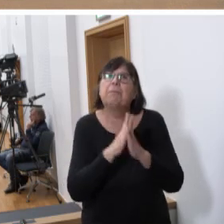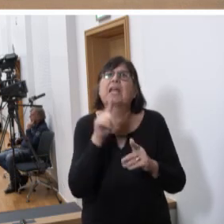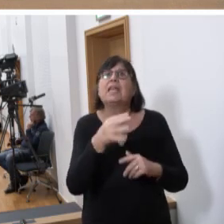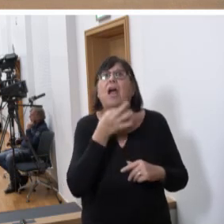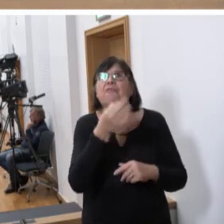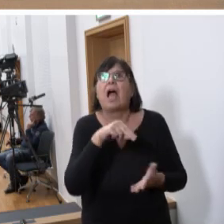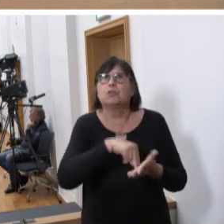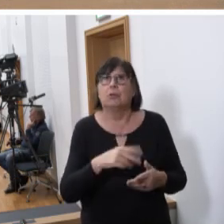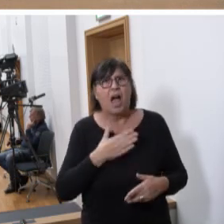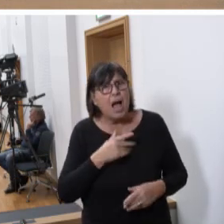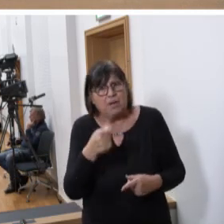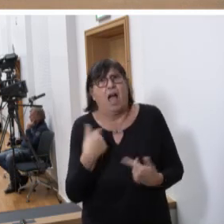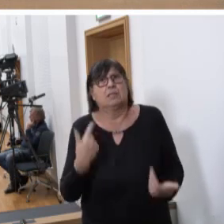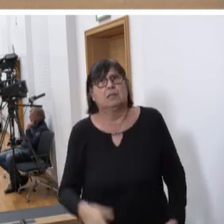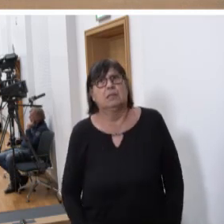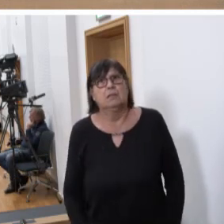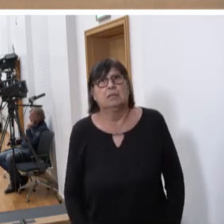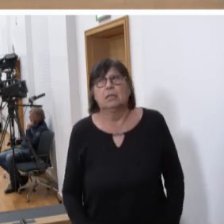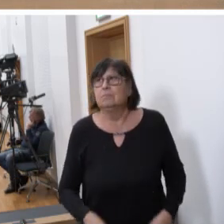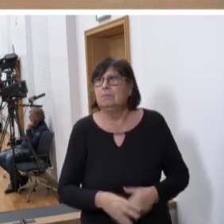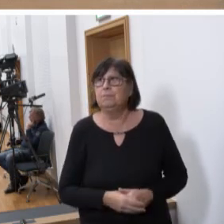Frage. Habe ich gerade. Okay.